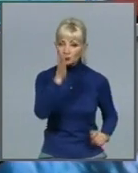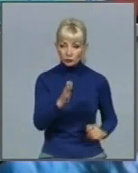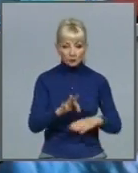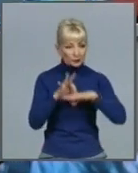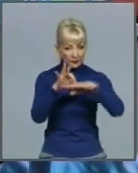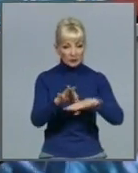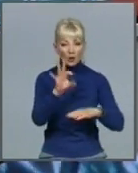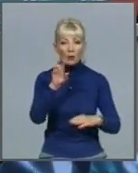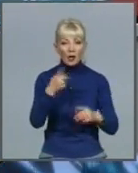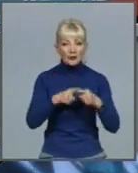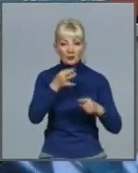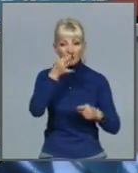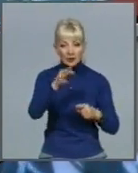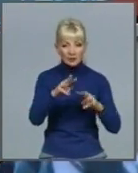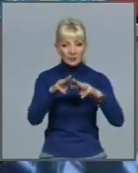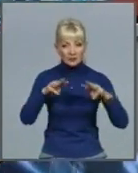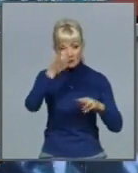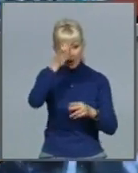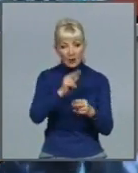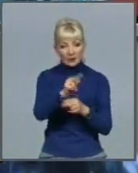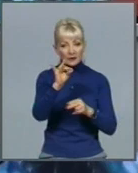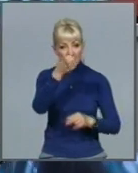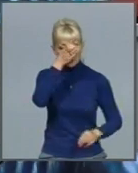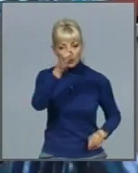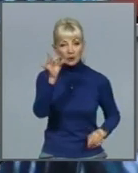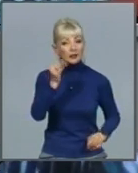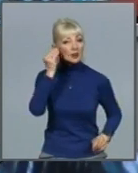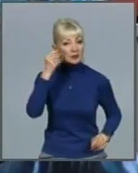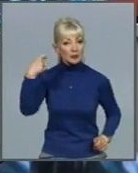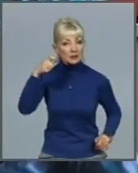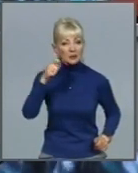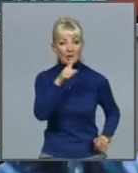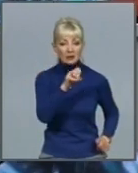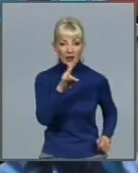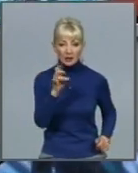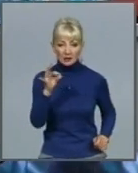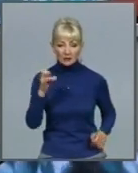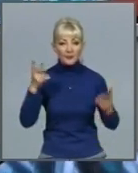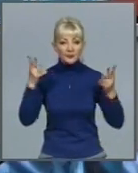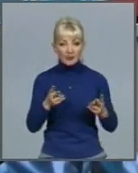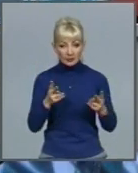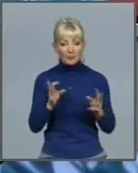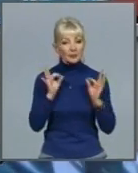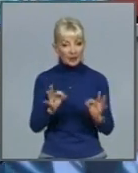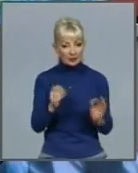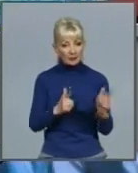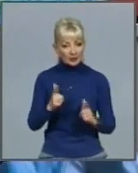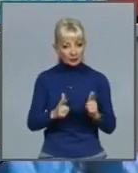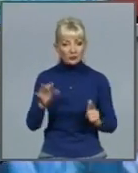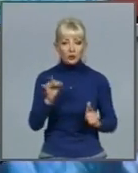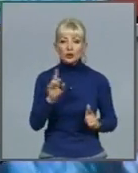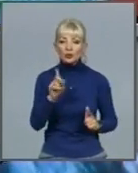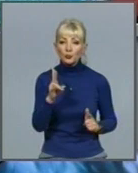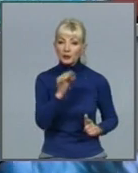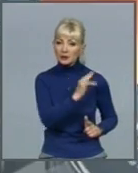говорили у Міністерстві освіти та науки. Так і на думку президента Володимира Зеленського, треба належним чином все підготувати, аби нікого не наражати на